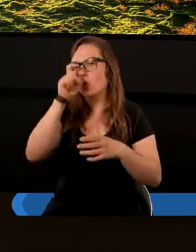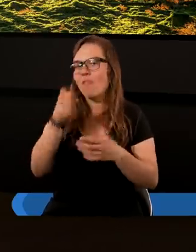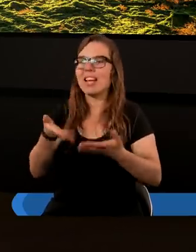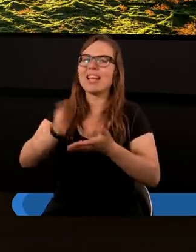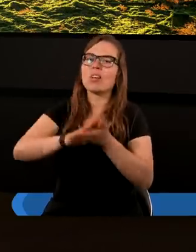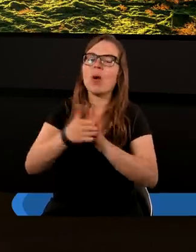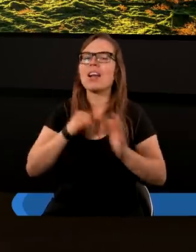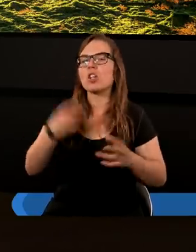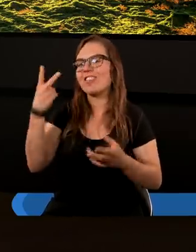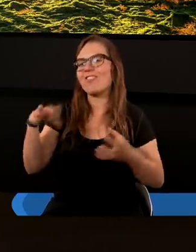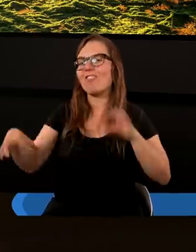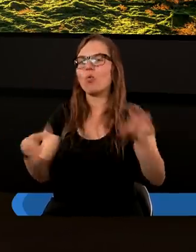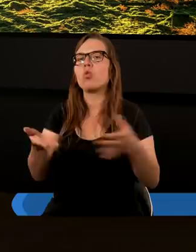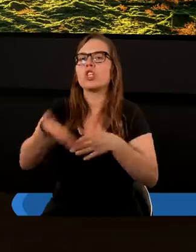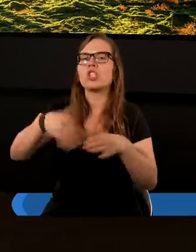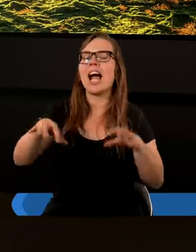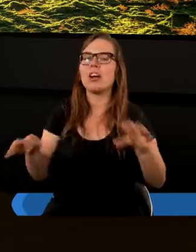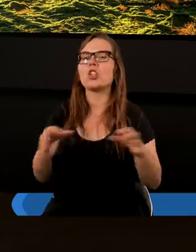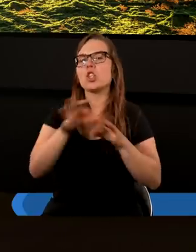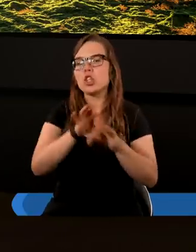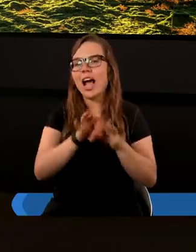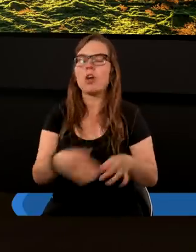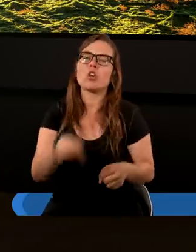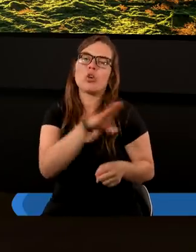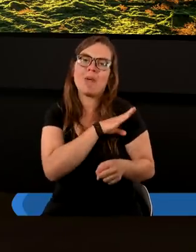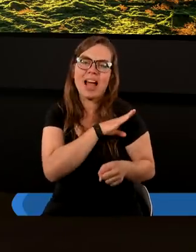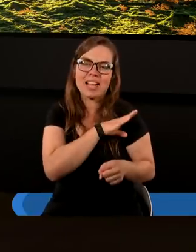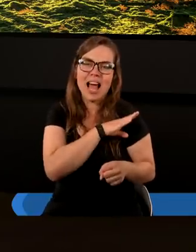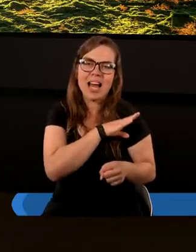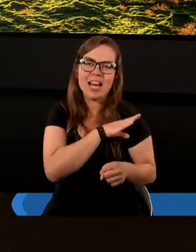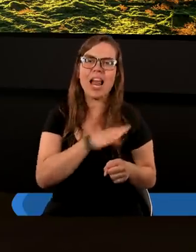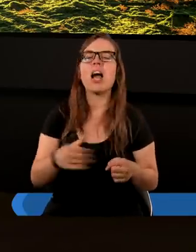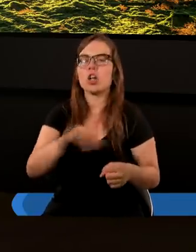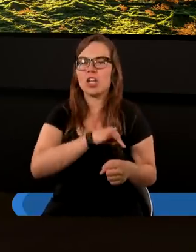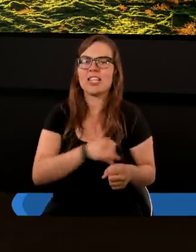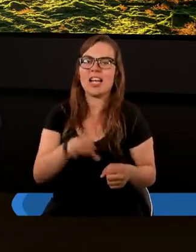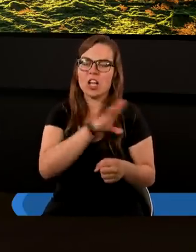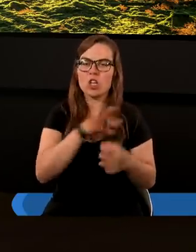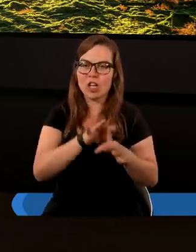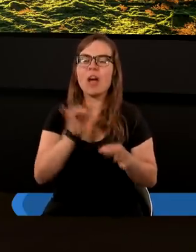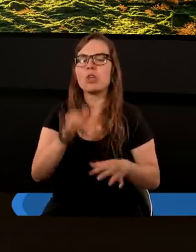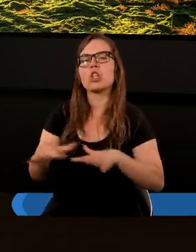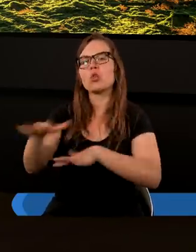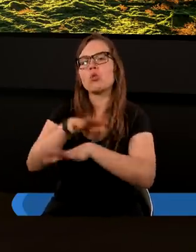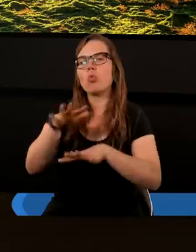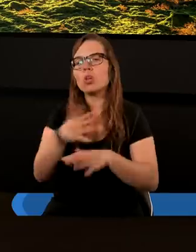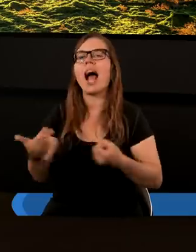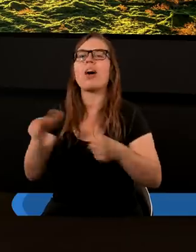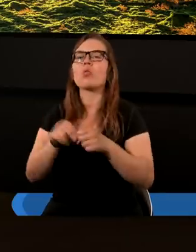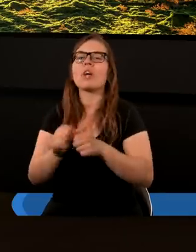dwóch oczywiście części, z ciała śmiertelnego, grzesznego ciała i z duszy